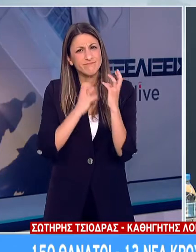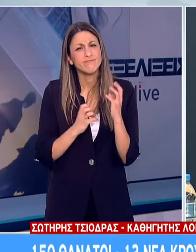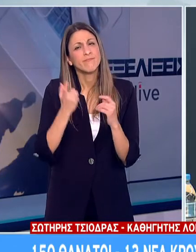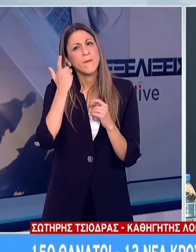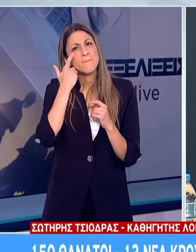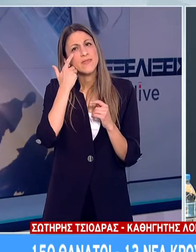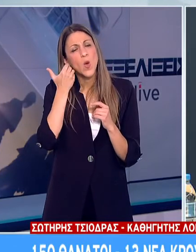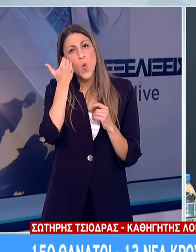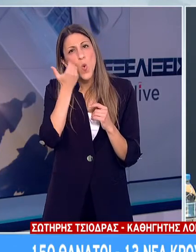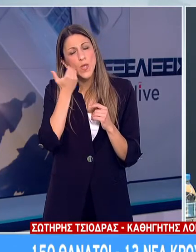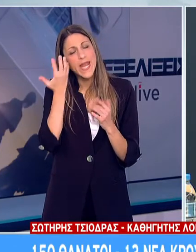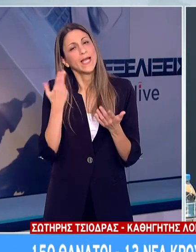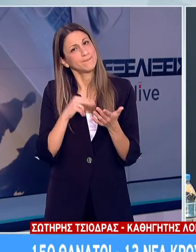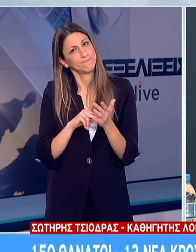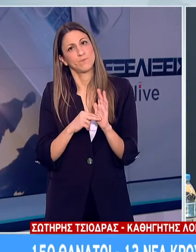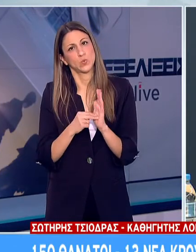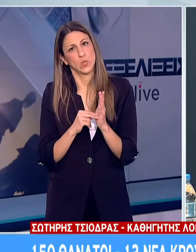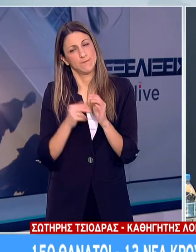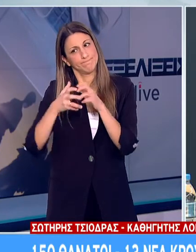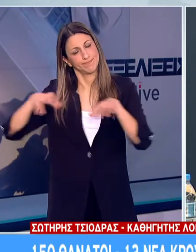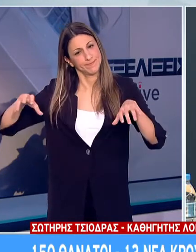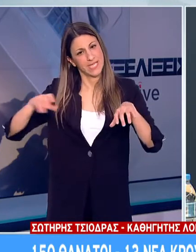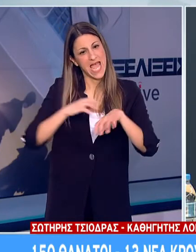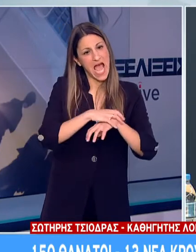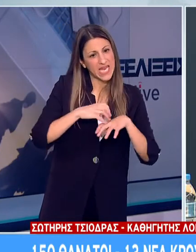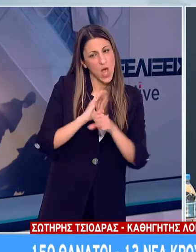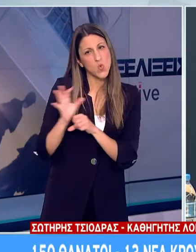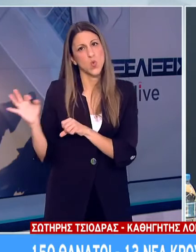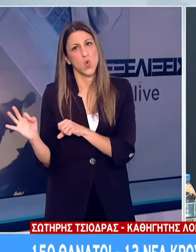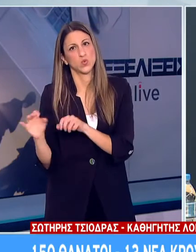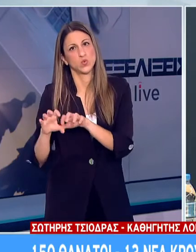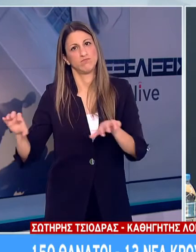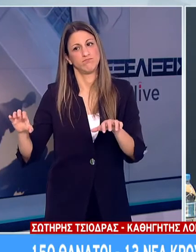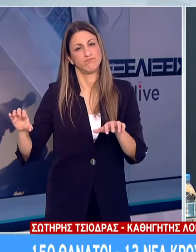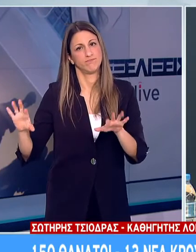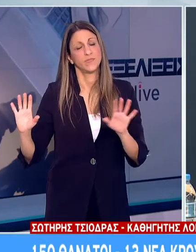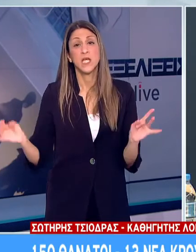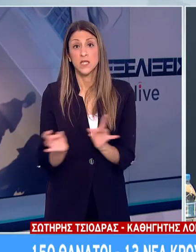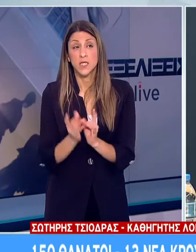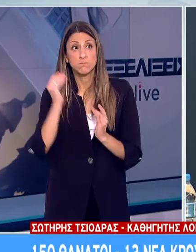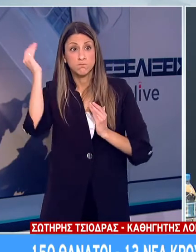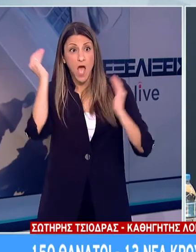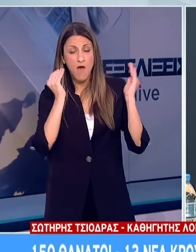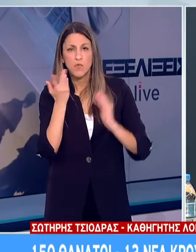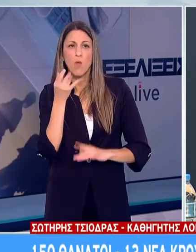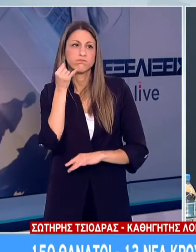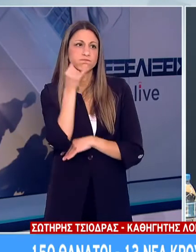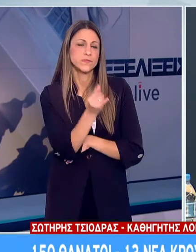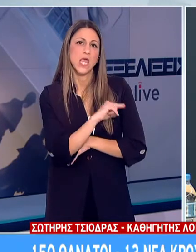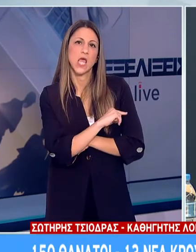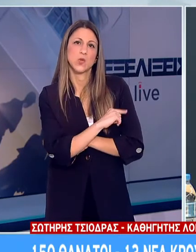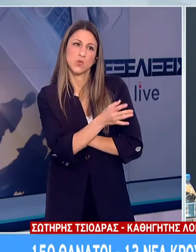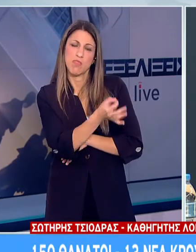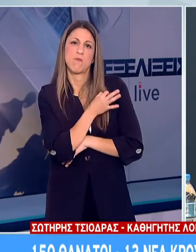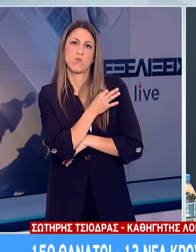κόκκινα μάτια. Άρα θέλει λοιπόν μια προσοχή εδώ πέρα στον διαφοροποίηση κανείς τα συμπτώματα και αν δεν είναι σίγουρος να ρωτά το γιατρό του. Γιατί αν χρειαστεί